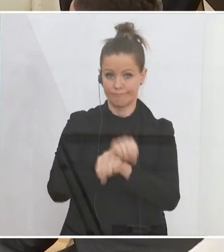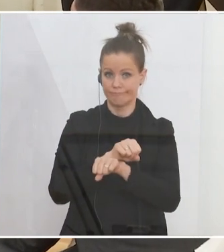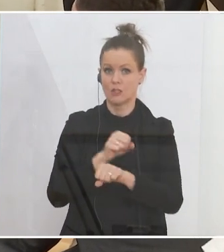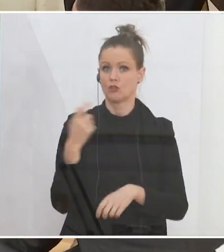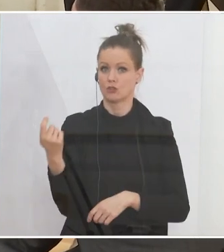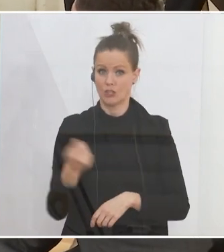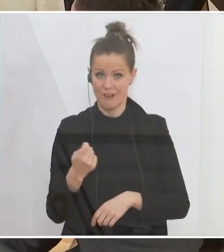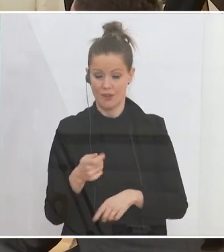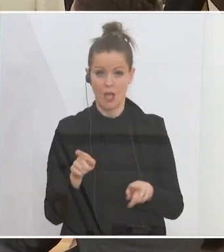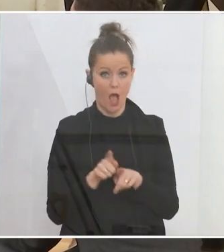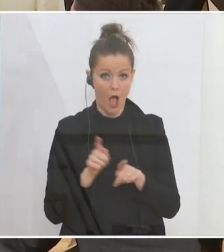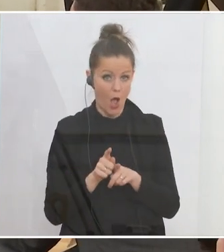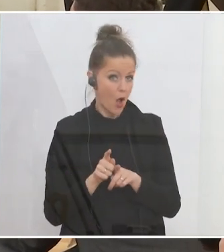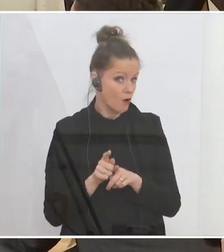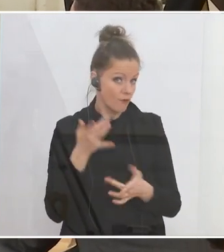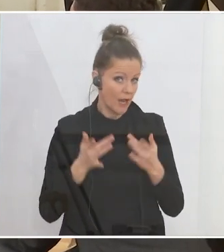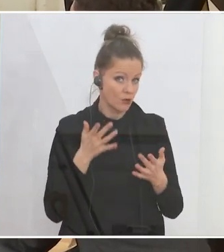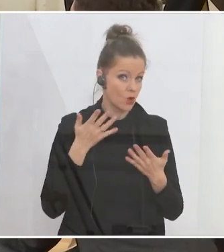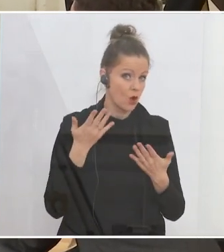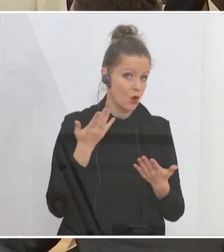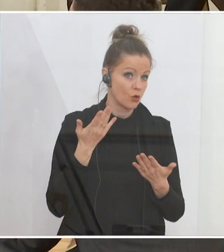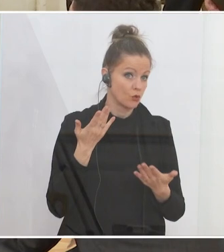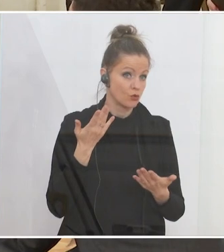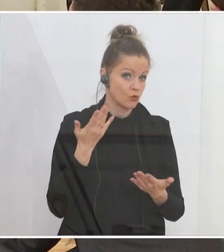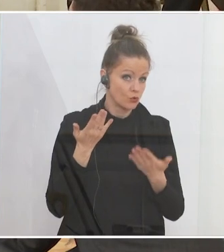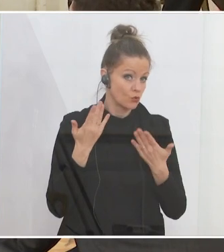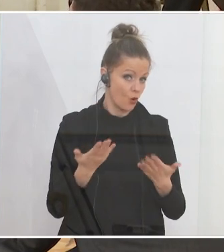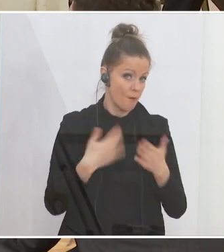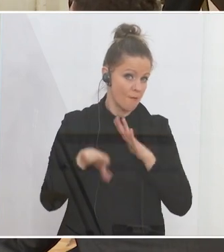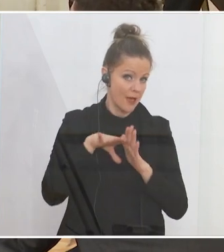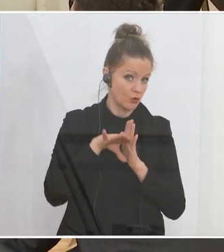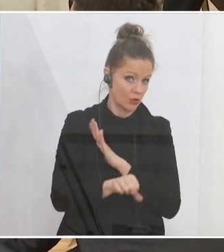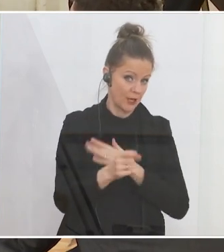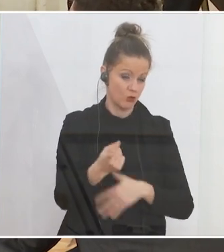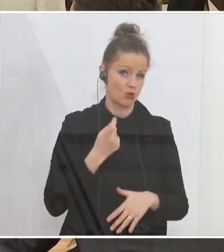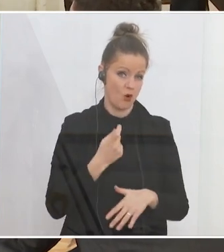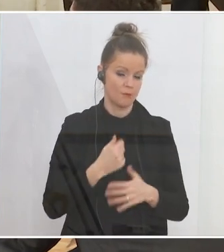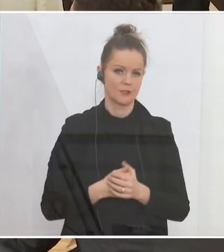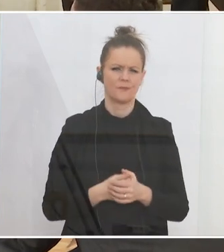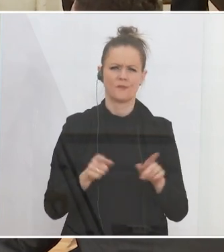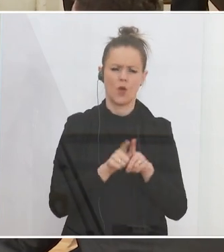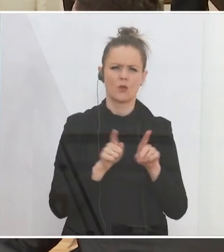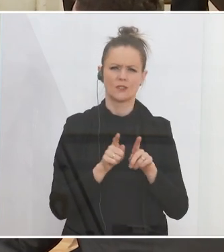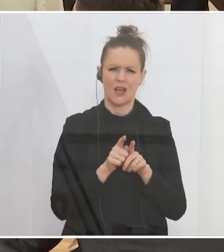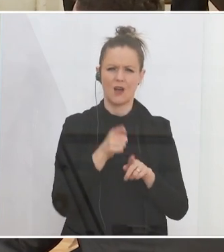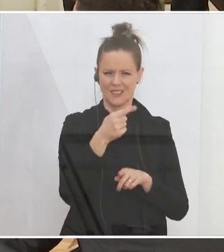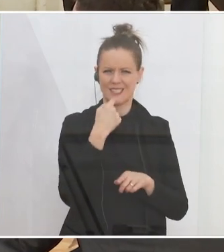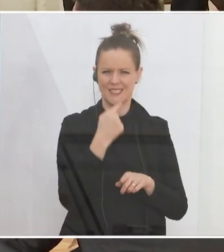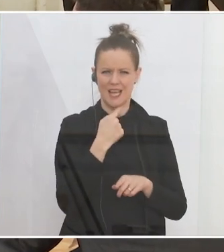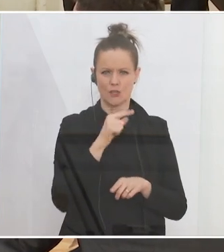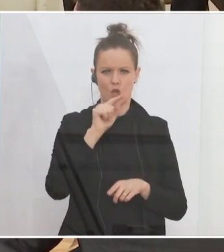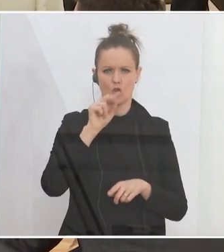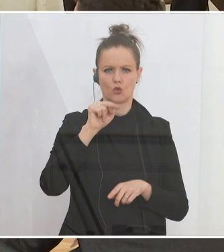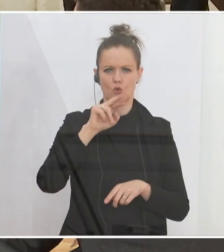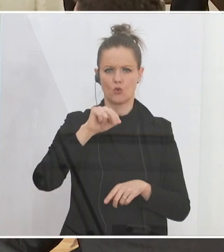das ein Thema für die Zukunft, mögliche Verschärfung, das man da noch einmal ansetzt? Und eine Frage zu diesen Tuning-Events, die Sie da auch angesprochen haben.